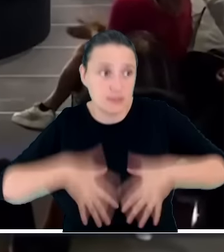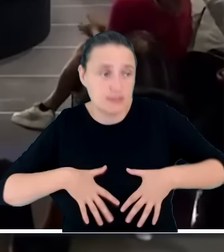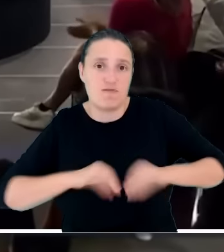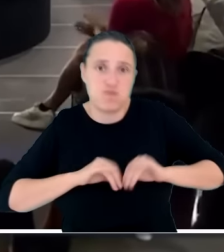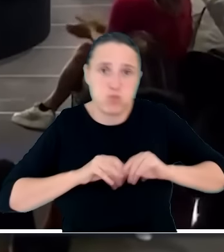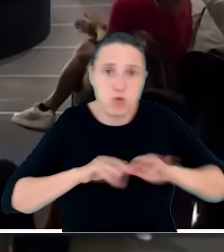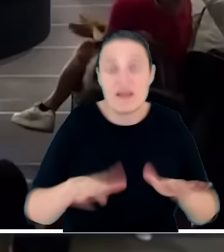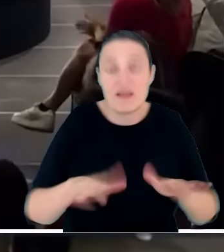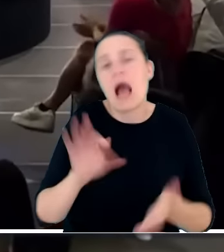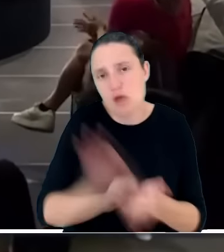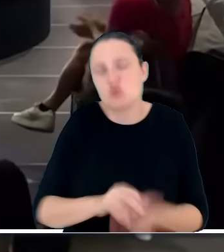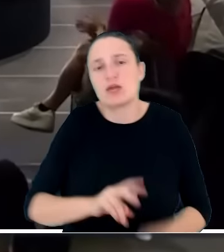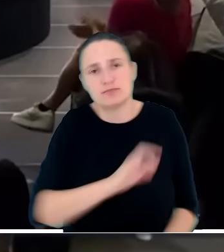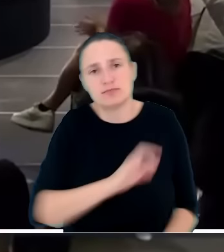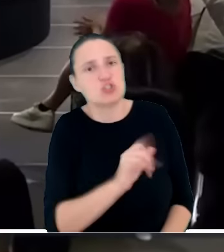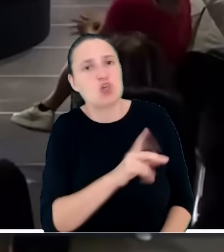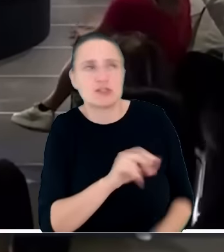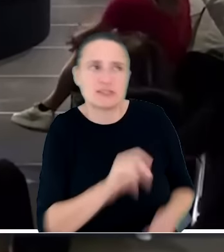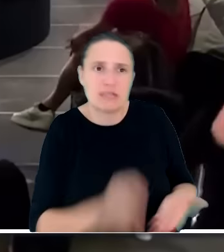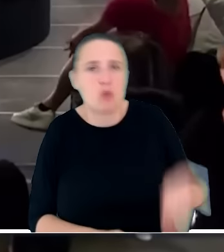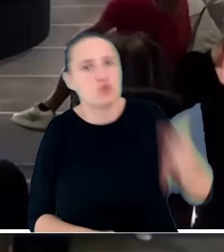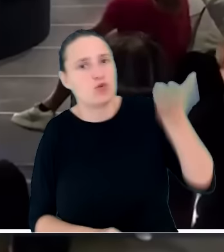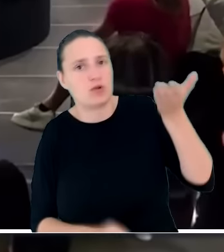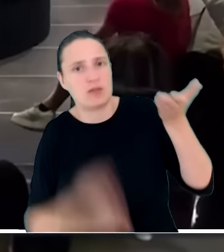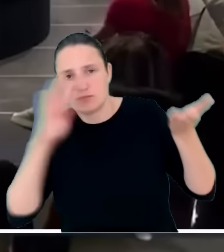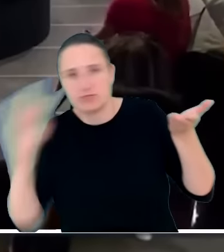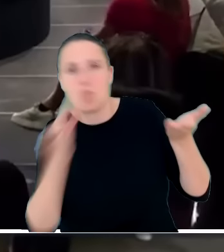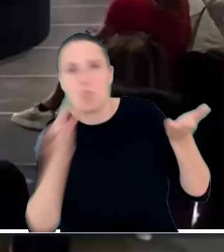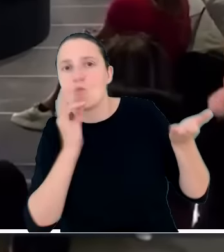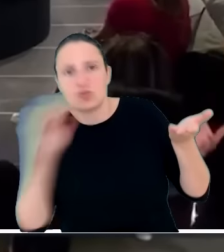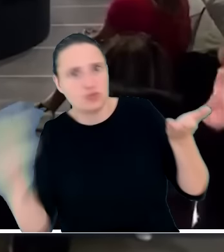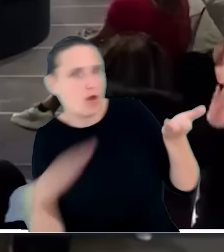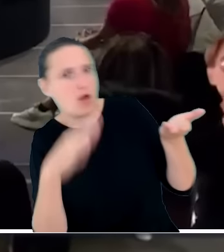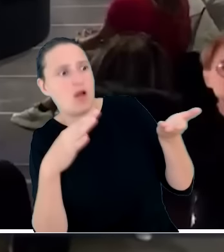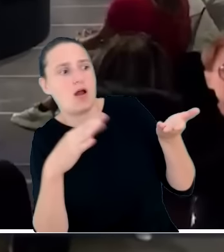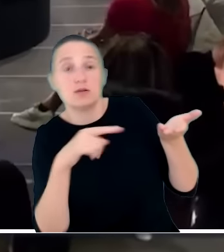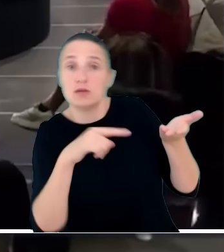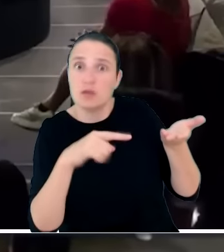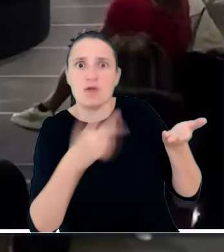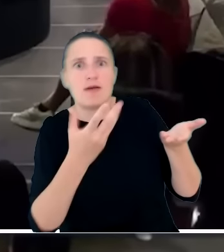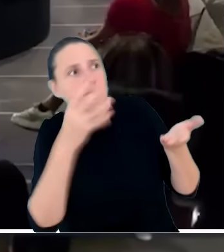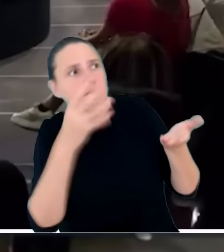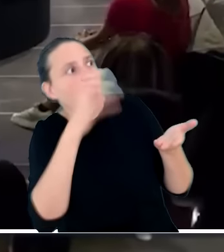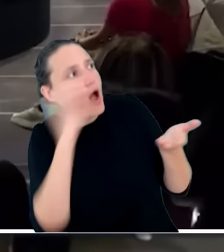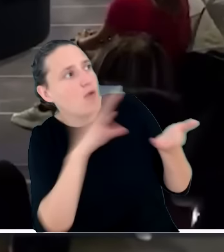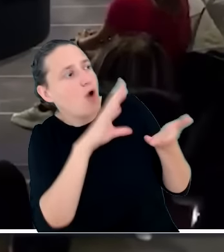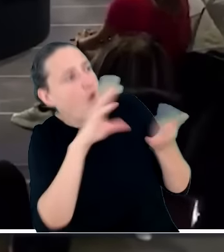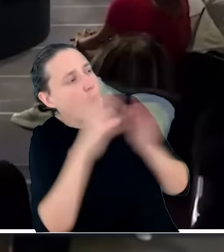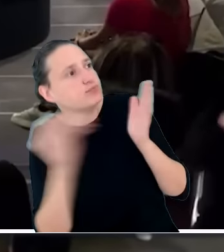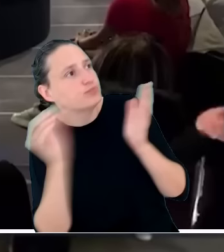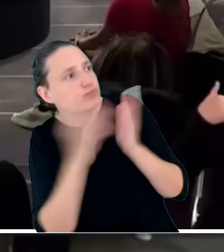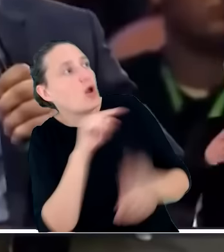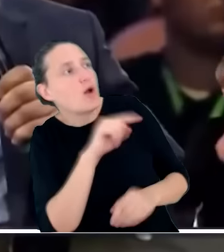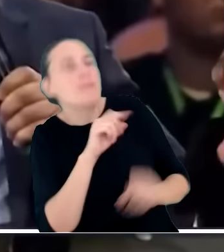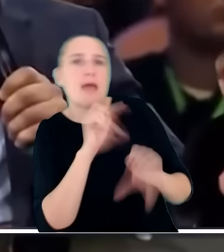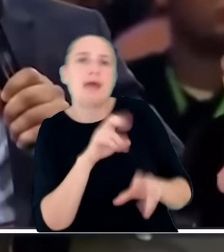autorytetem, tak, jeszcze. No więc jeżeli oni słuchają kogoś takiego i słyszą takie słowa, a dobrze, coś tam się wydarzyło, ale zamknijmy to,